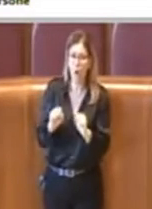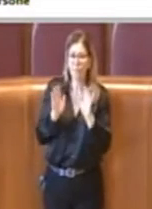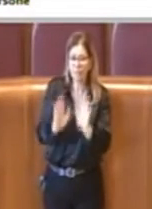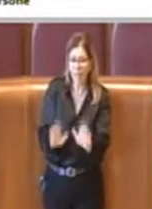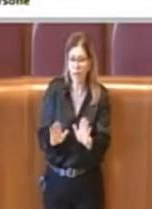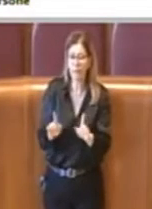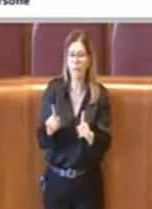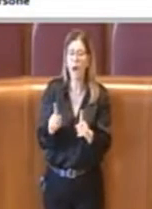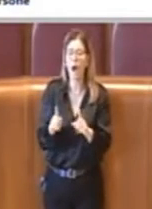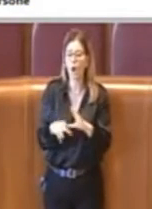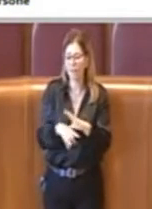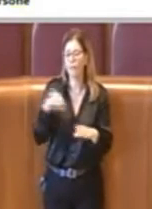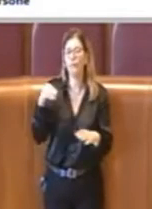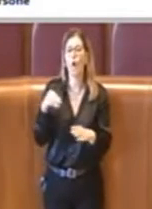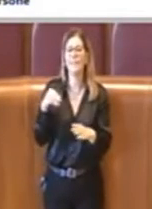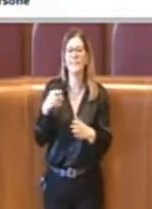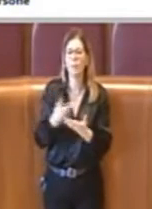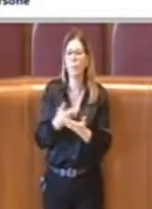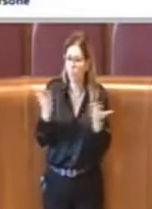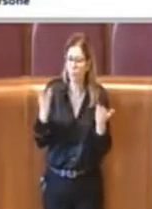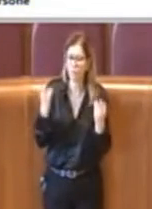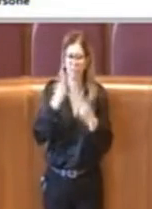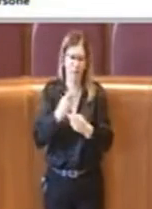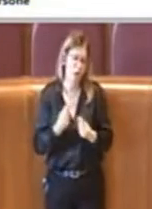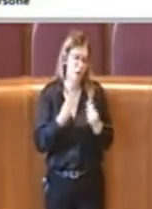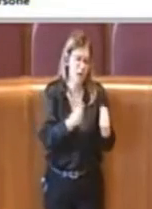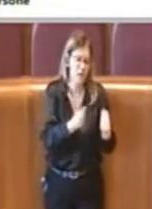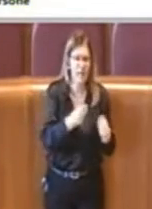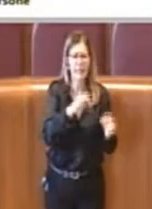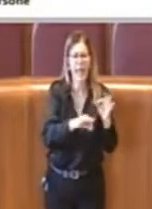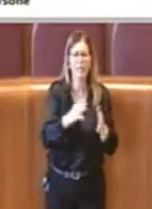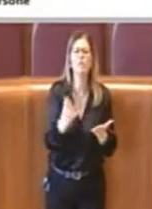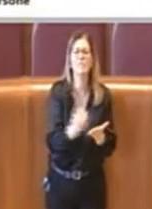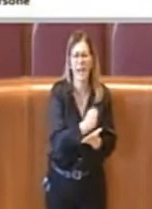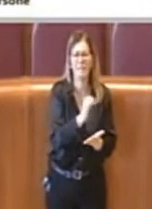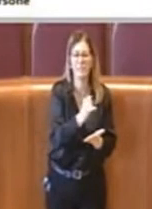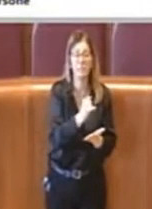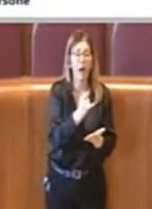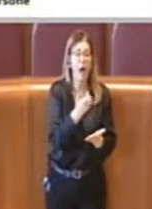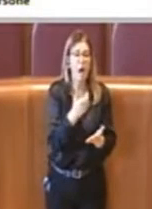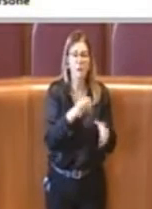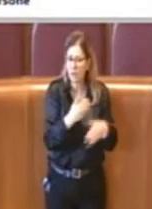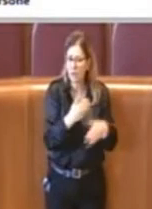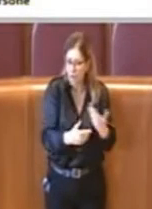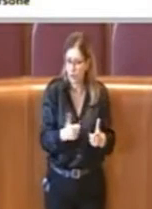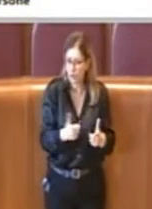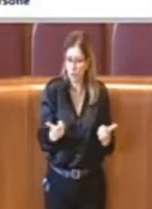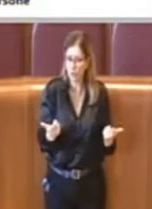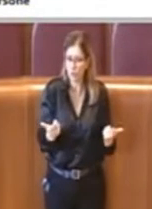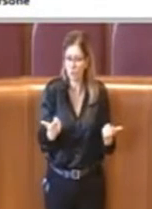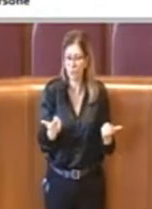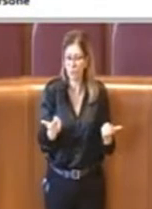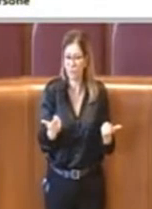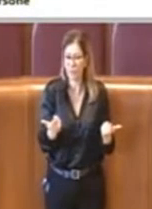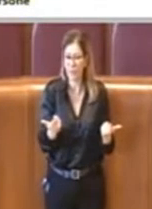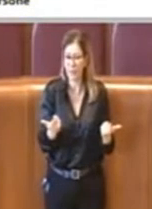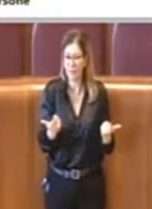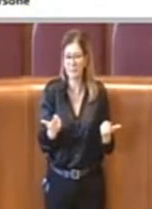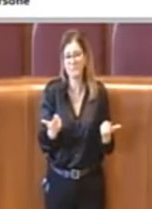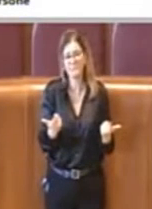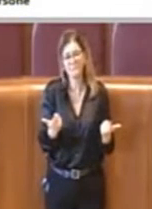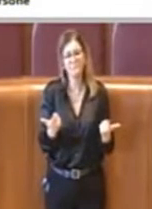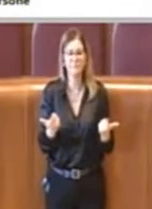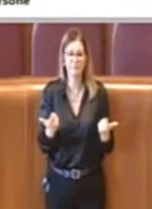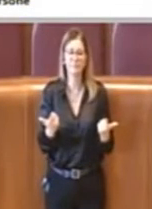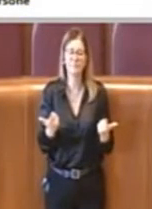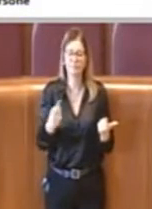si salva il teatro, però il teatro non si porta avanti? Quindi le domande, queste